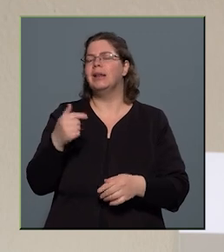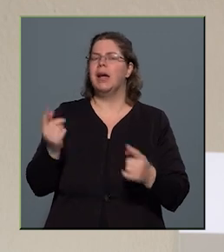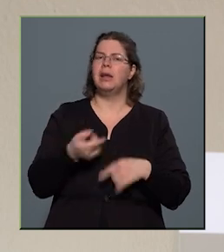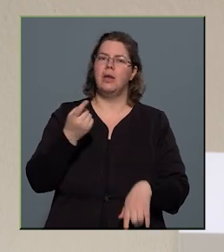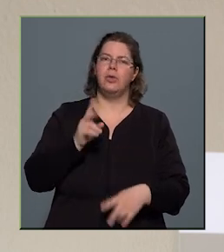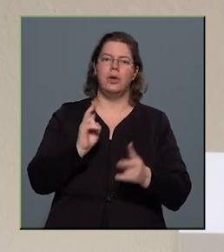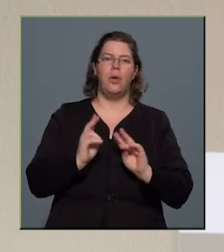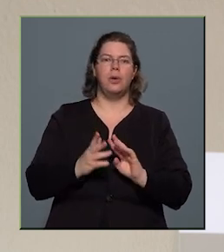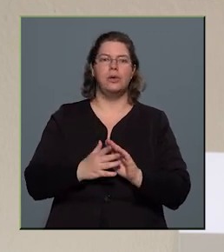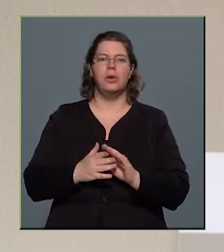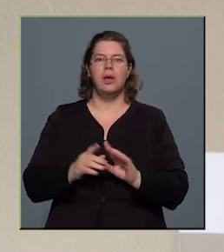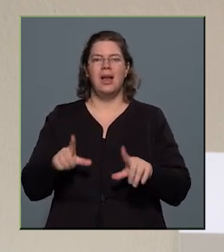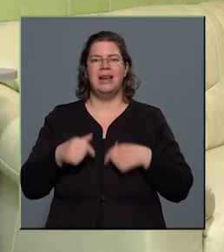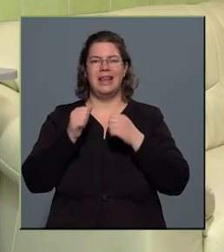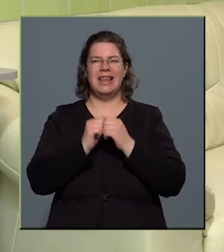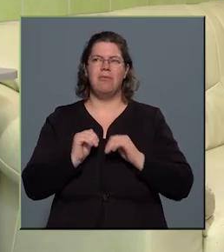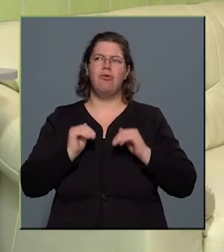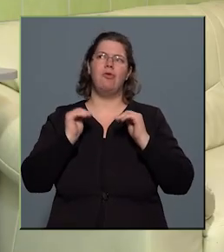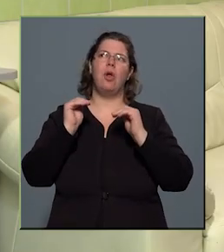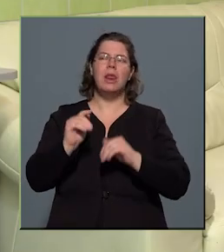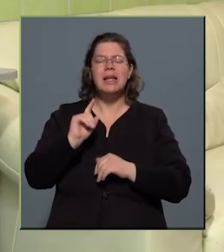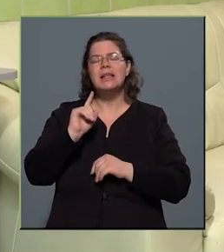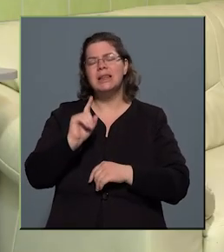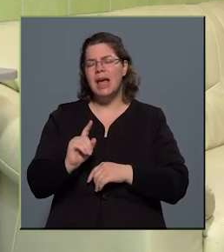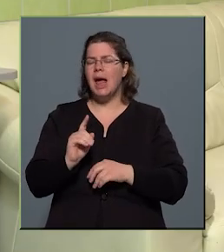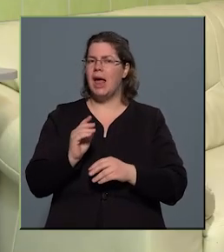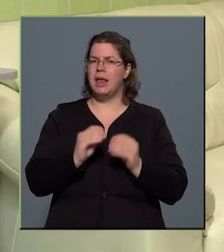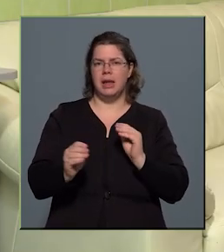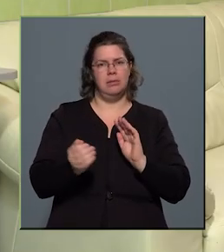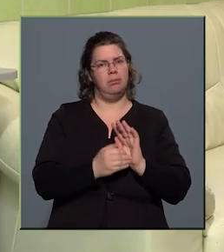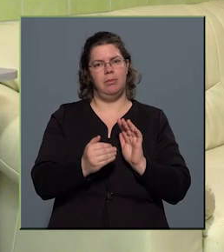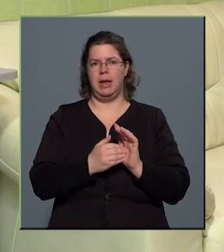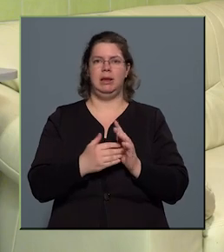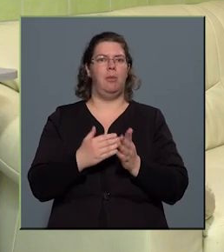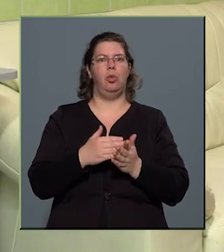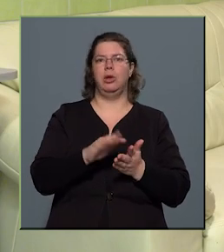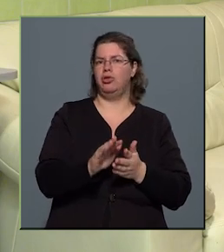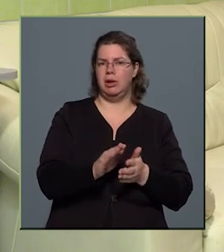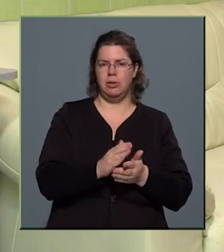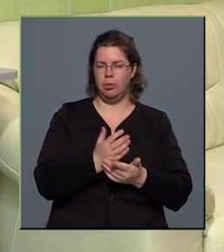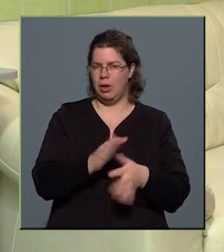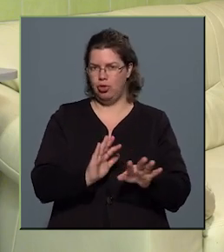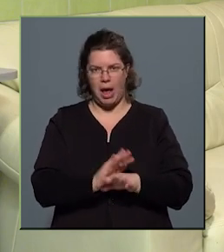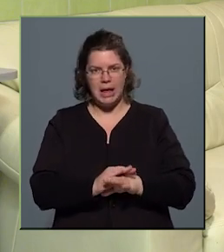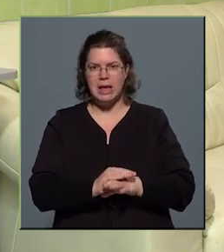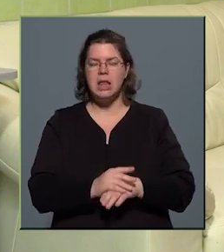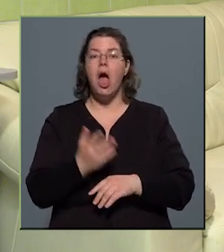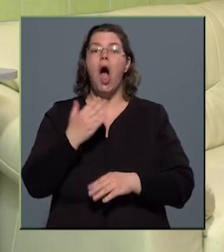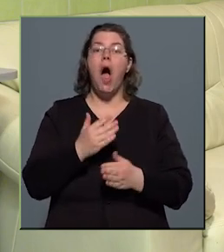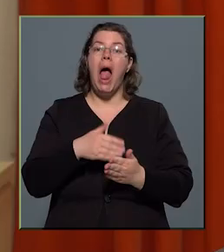felmentünk a létszám fölé, de ezért még nem nagyon utasítottunk el senkit. Ha